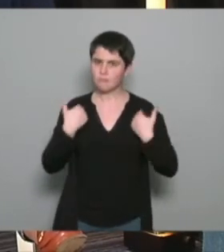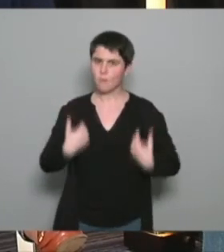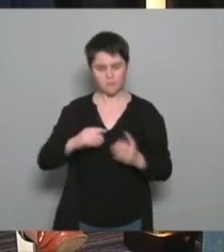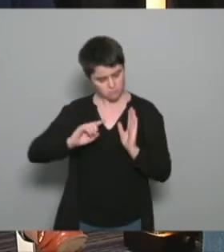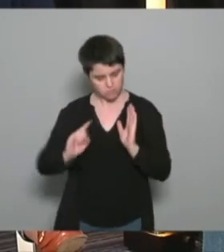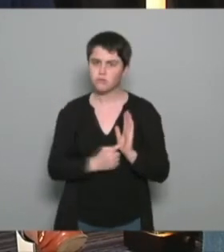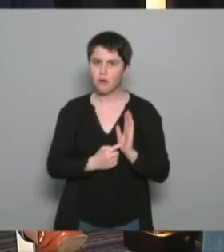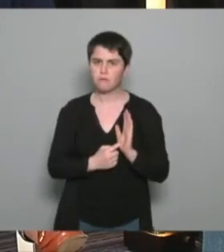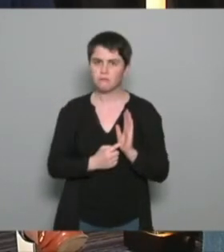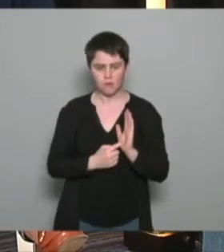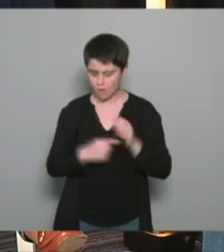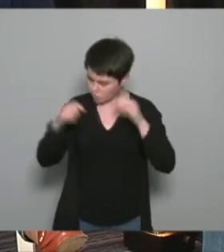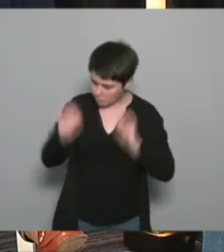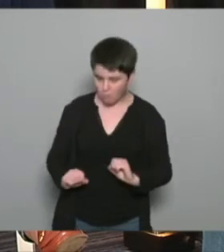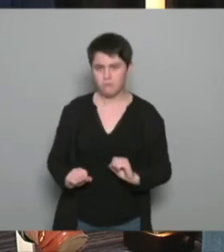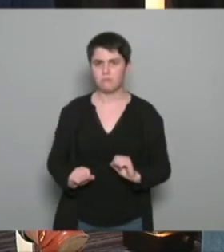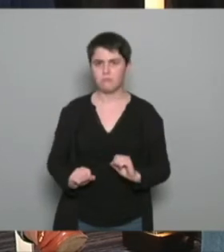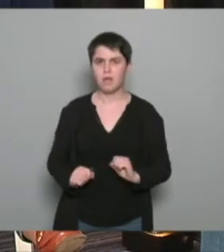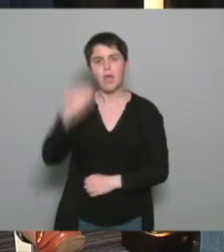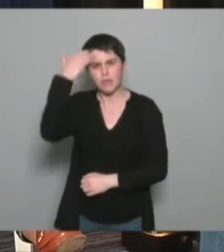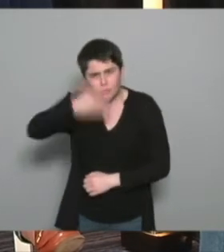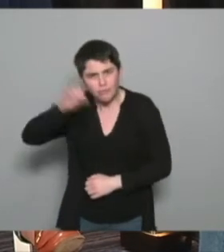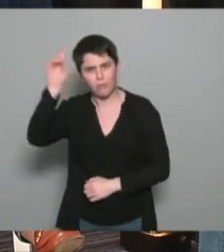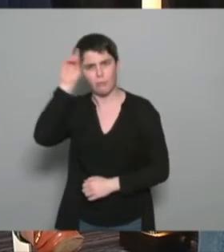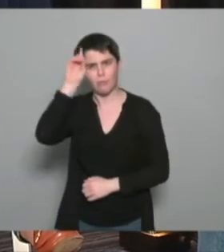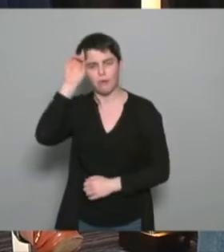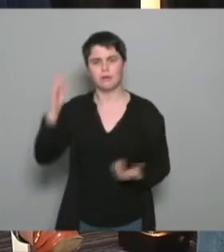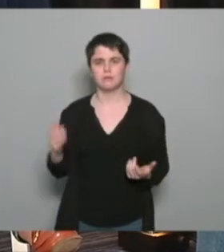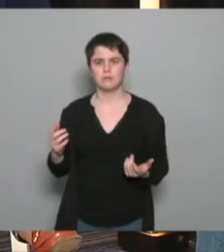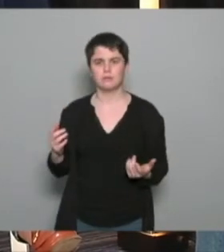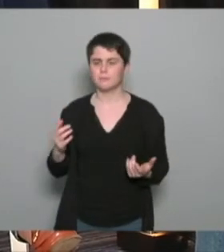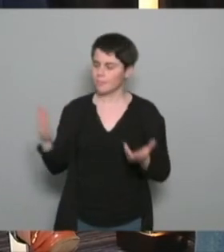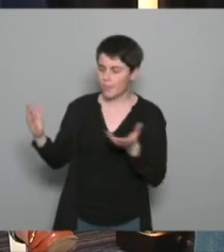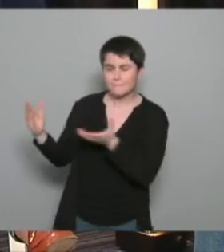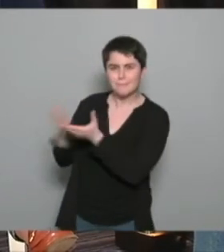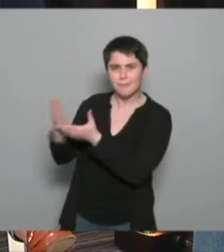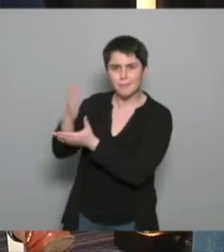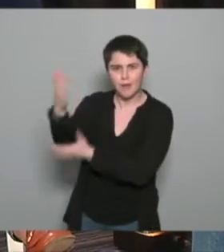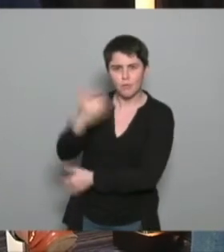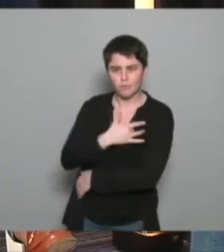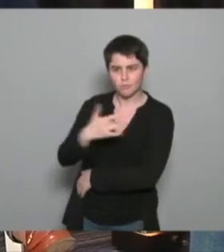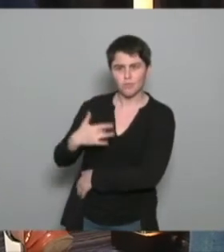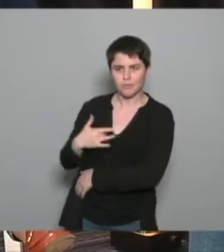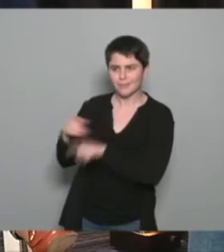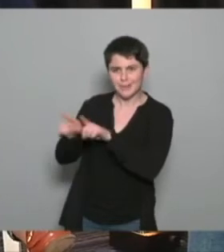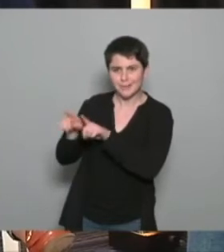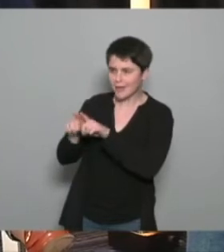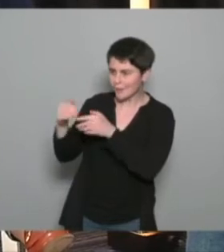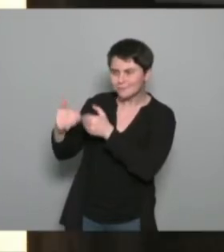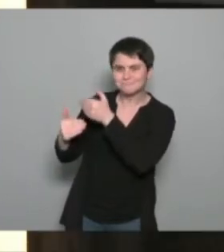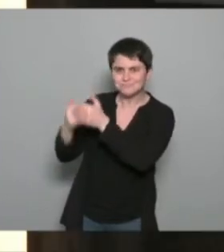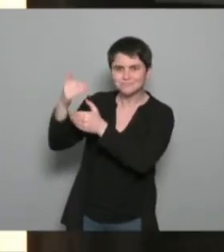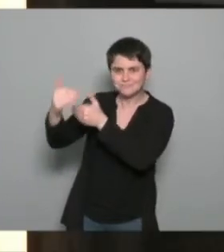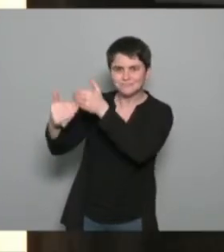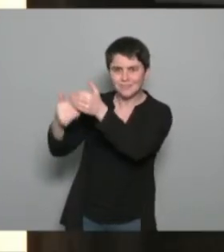je sais pourquoi je le suis mais c'est à dire que c'est à chaque fois comme le parcours de santé je pense que c'est une dynamique progressive et que